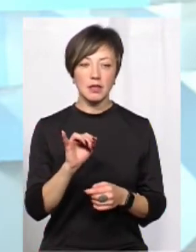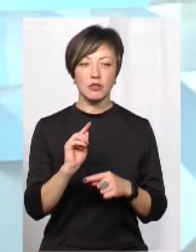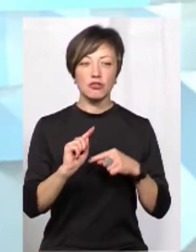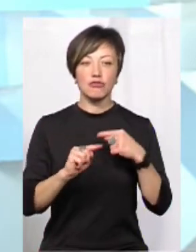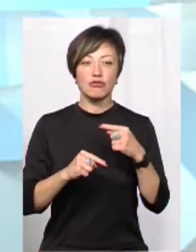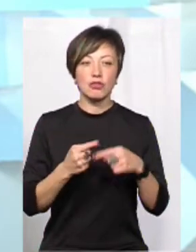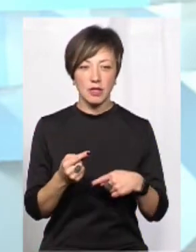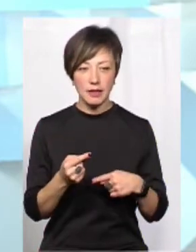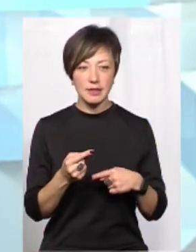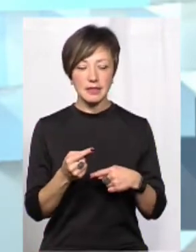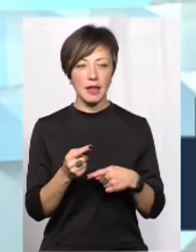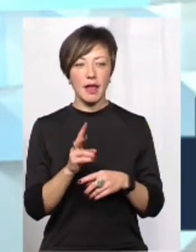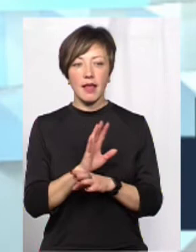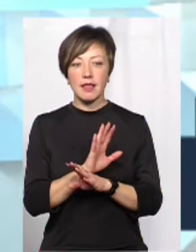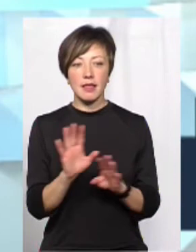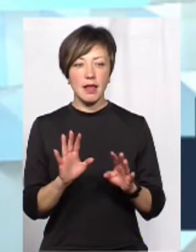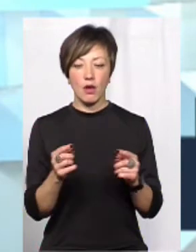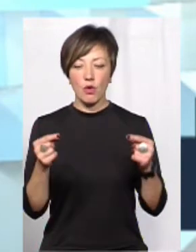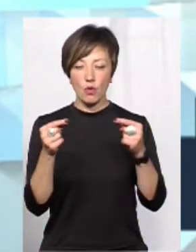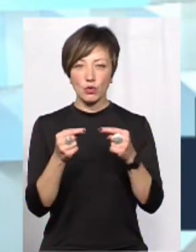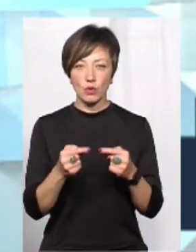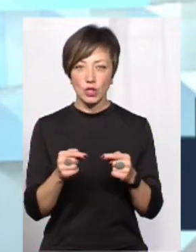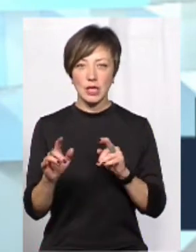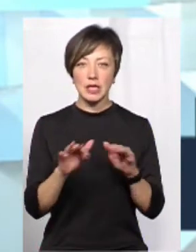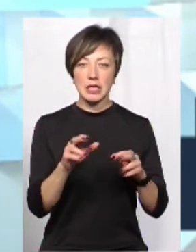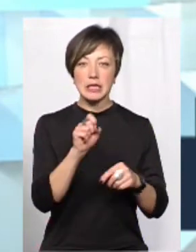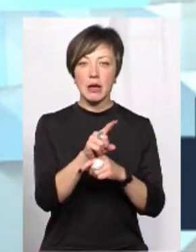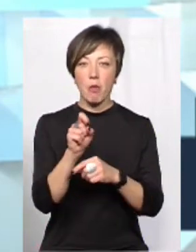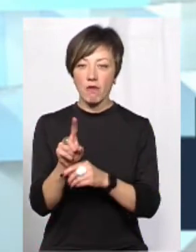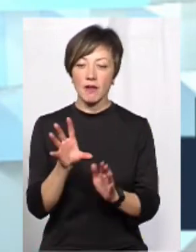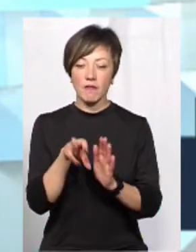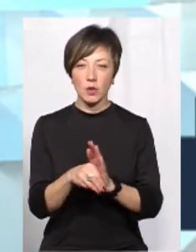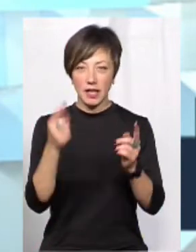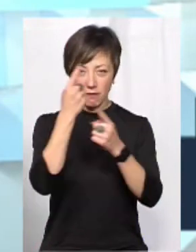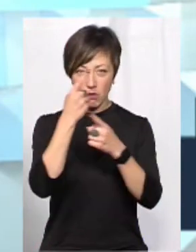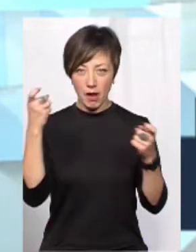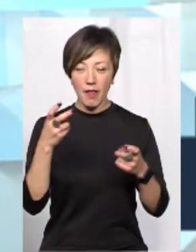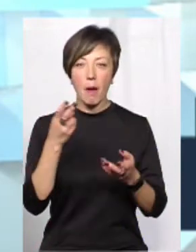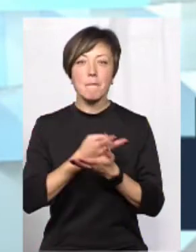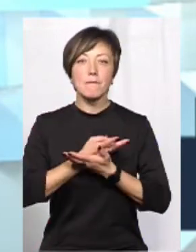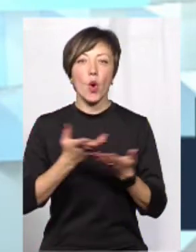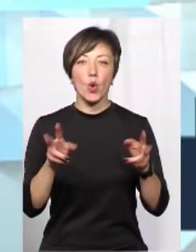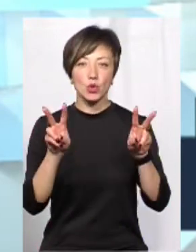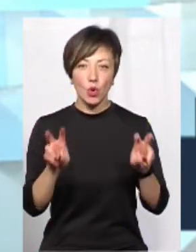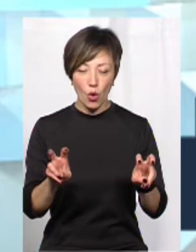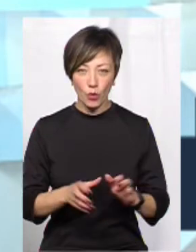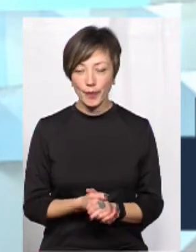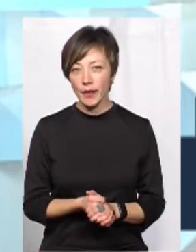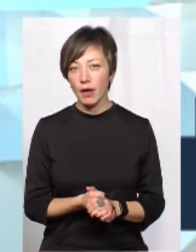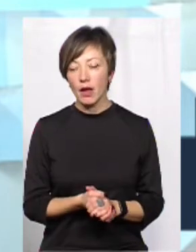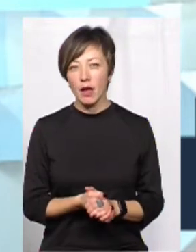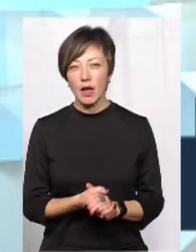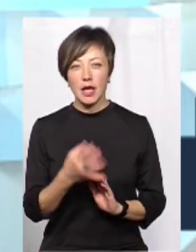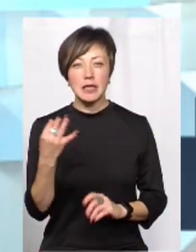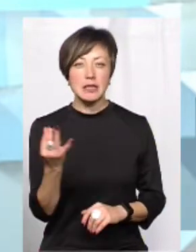певну неозгодженість дій замовників, які вносять інформацію на платформу «Прозоро». А от цікаво просто,